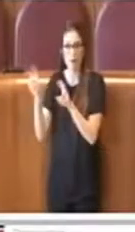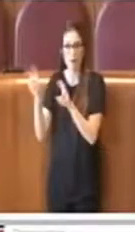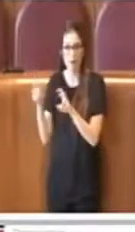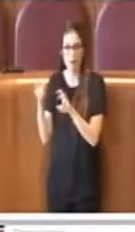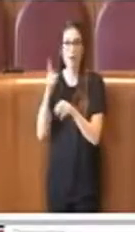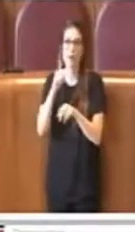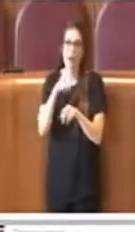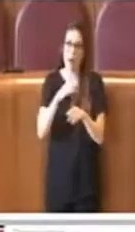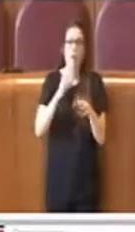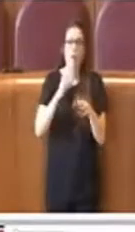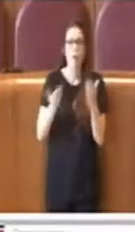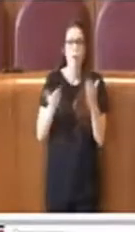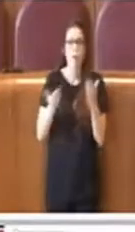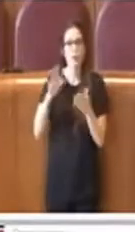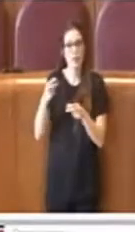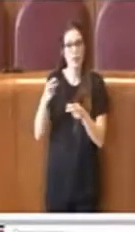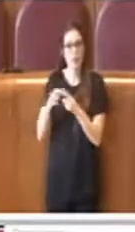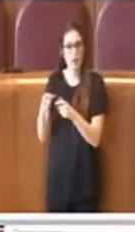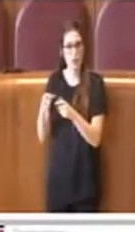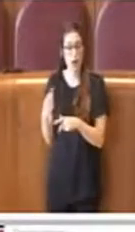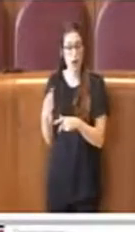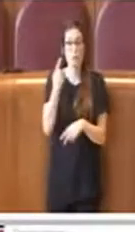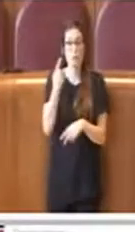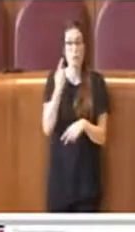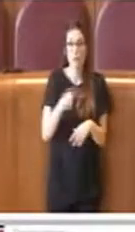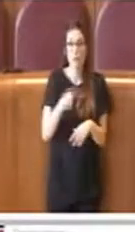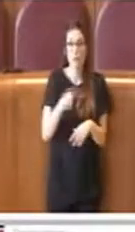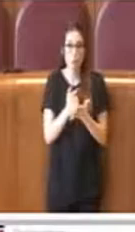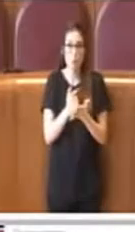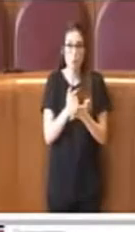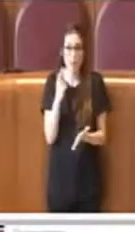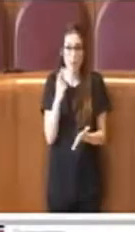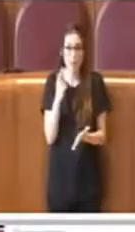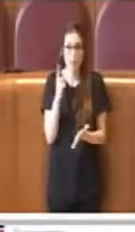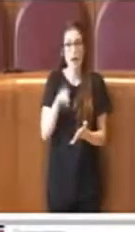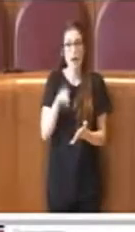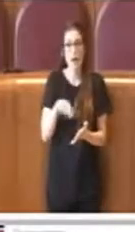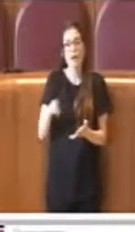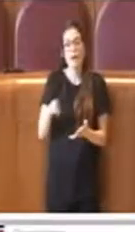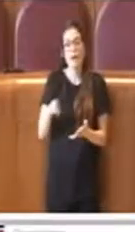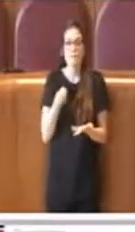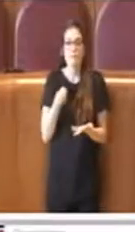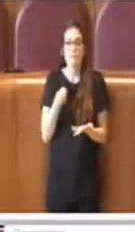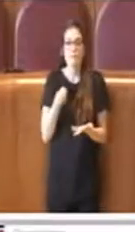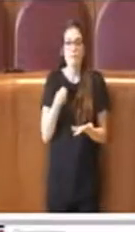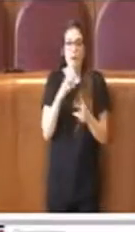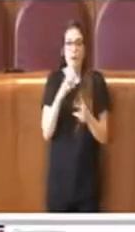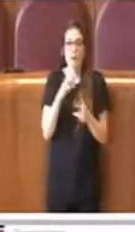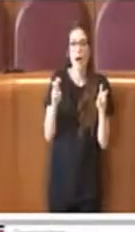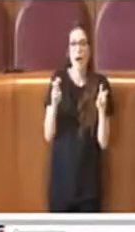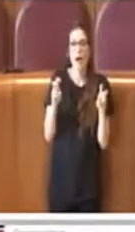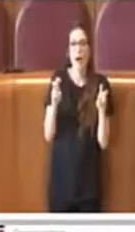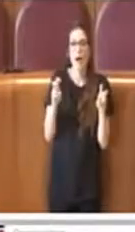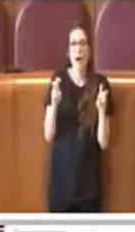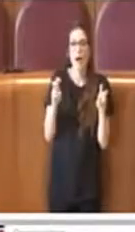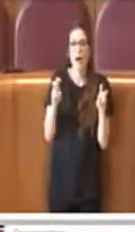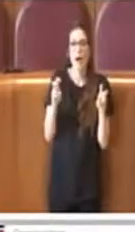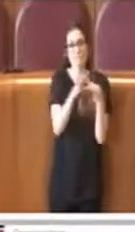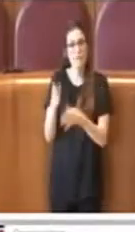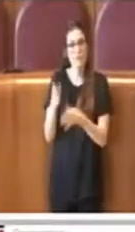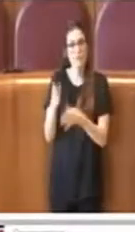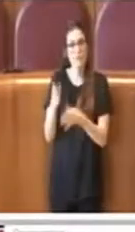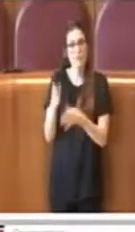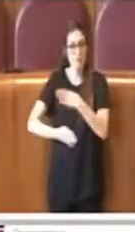e questo come dicevamo sia per la rilevanza ma anche per la molteplicità delle tematiche che appartengono a questo